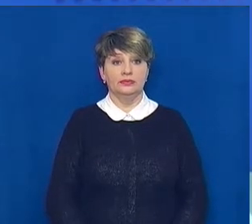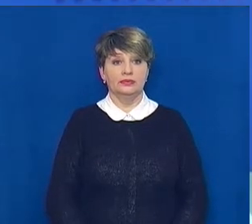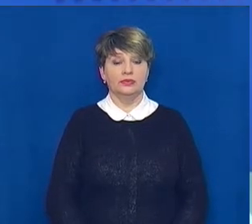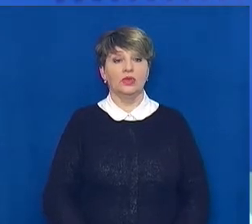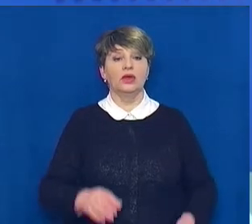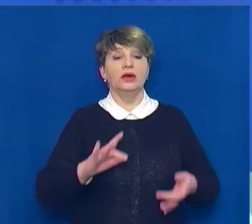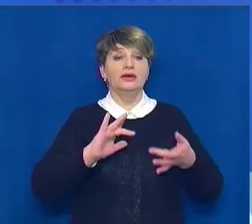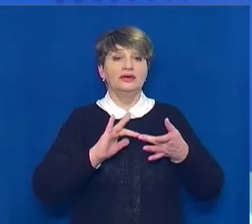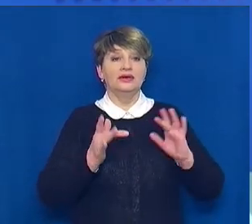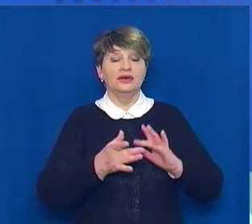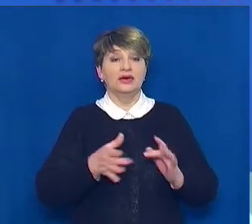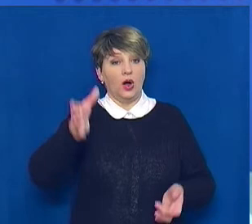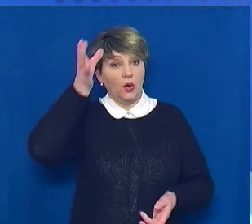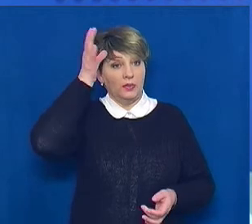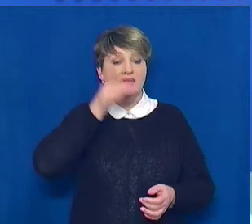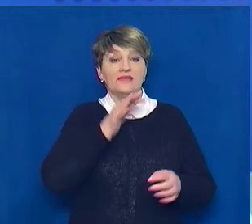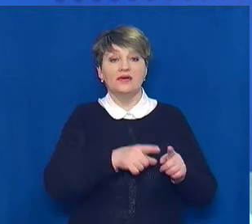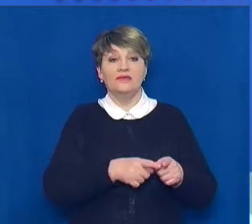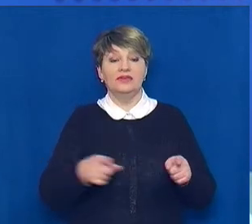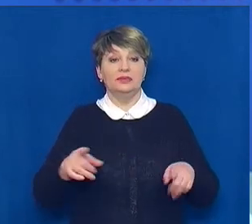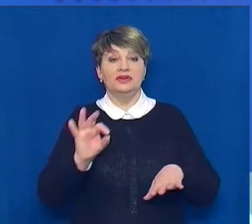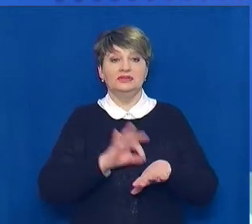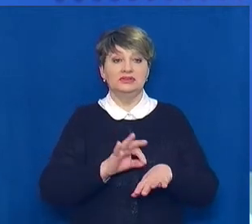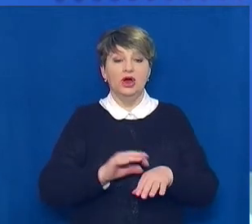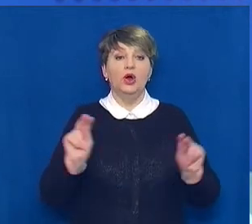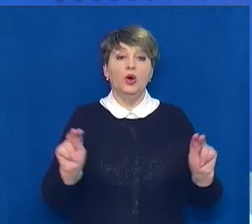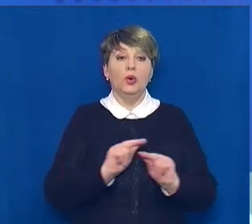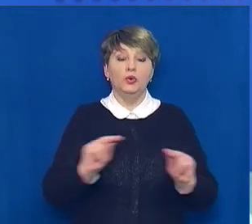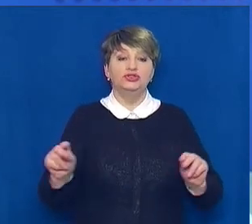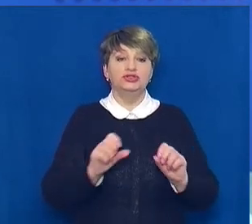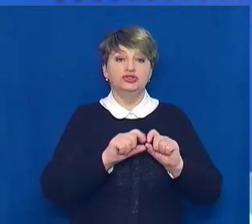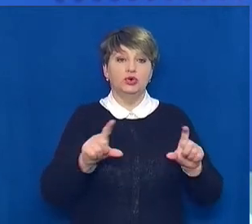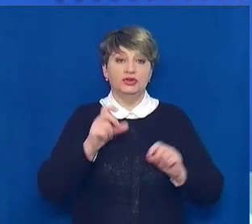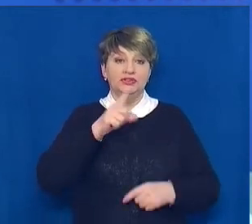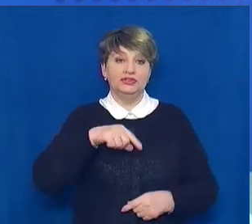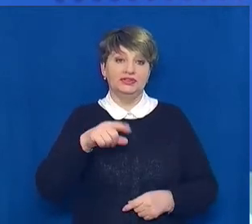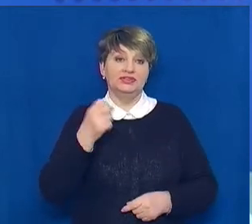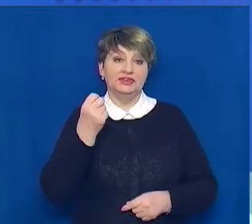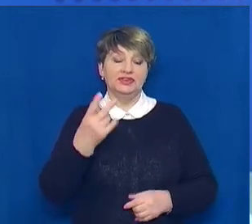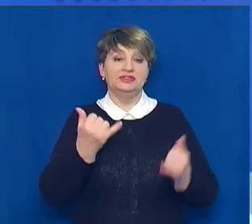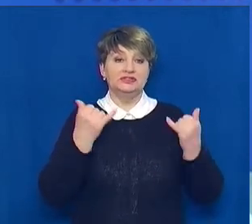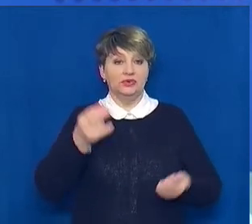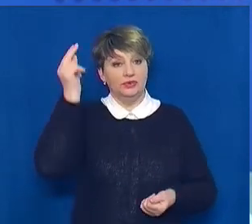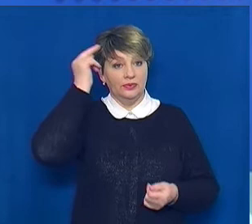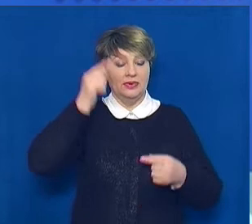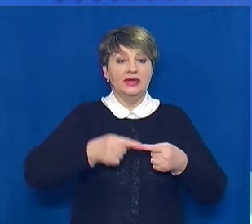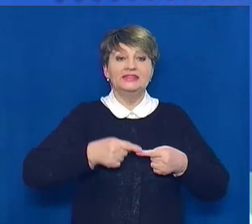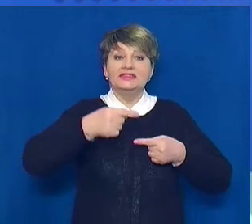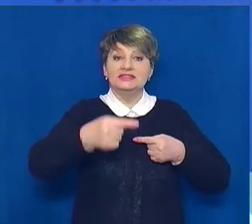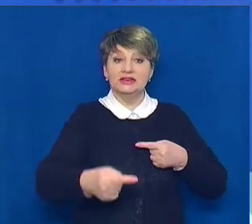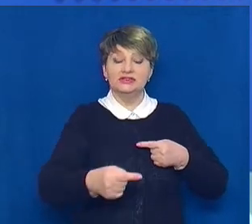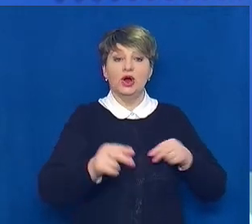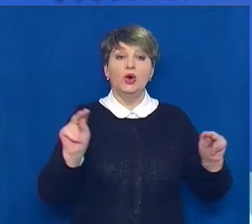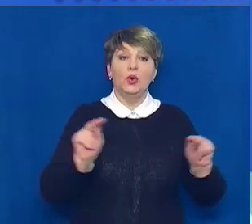Онлайн-освіт та під час карантину учні Черкаської спеціалізованих школи номер 13 від сьогодні навчаються дистанційно. Для цього вчителі і